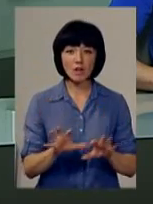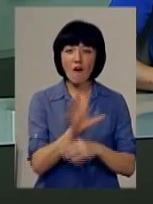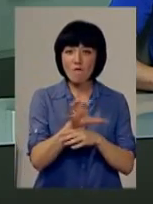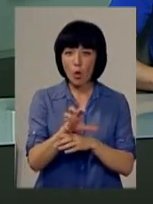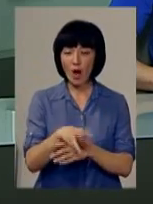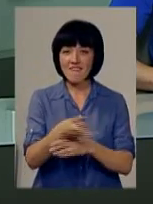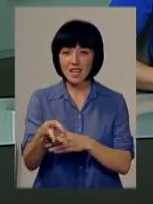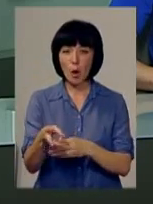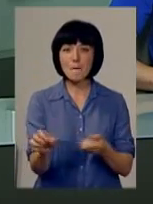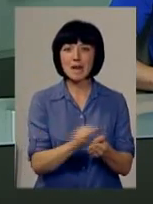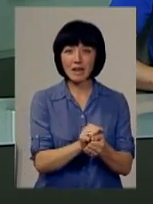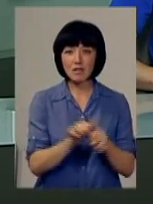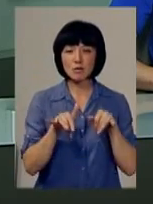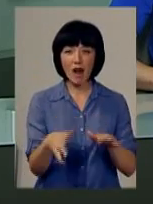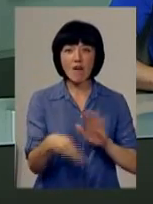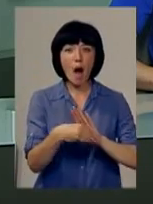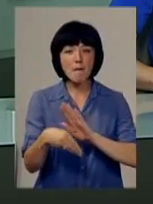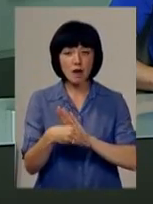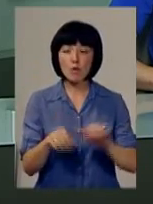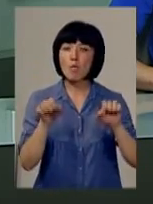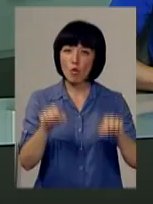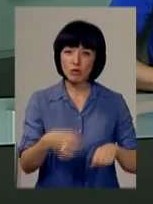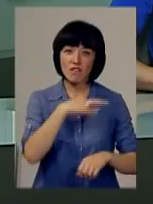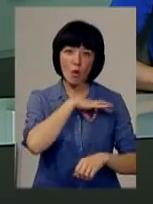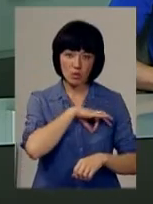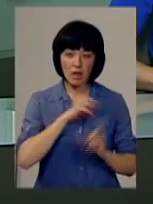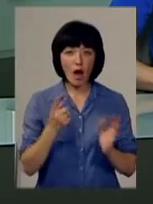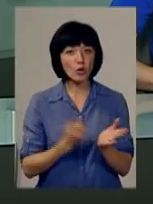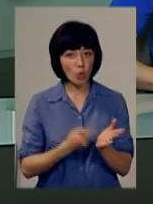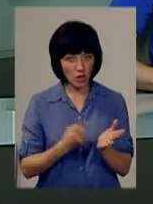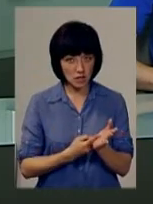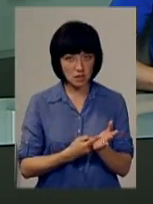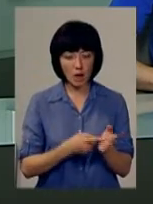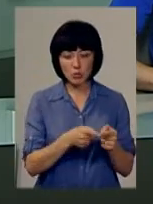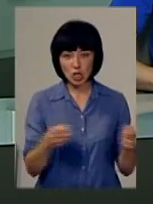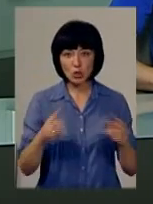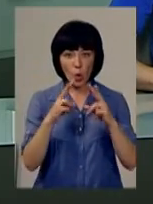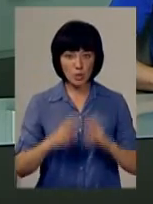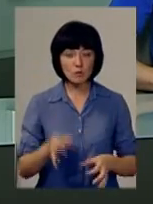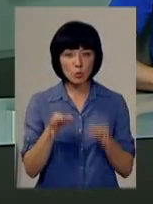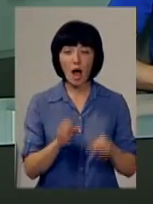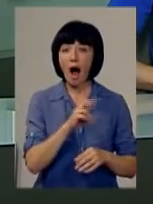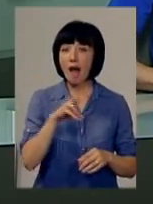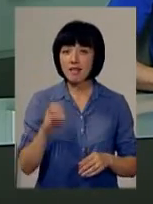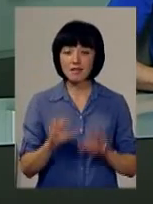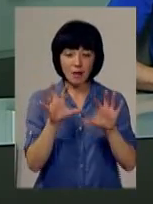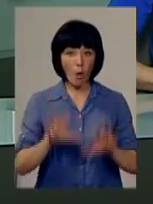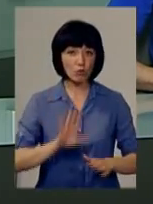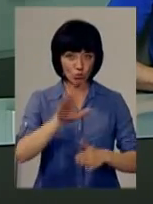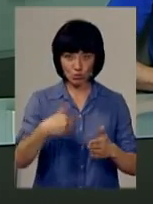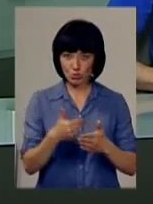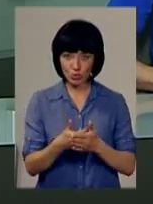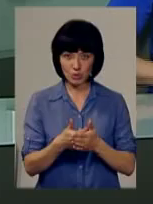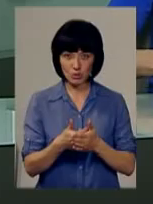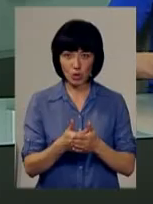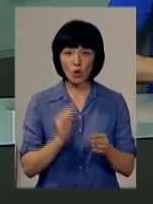фото та відеоматеріали у справах про хабарництво чиновники можуть використовуватися як докази під час розгляду в суді. Проте закон досі перебуває